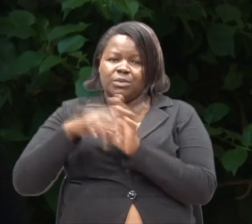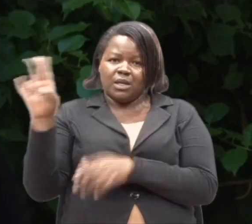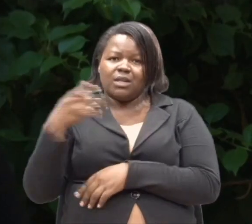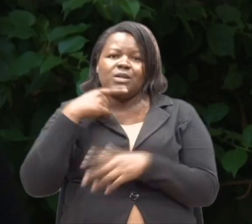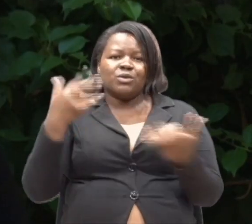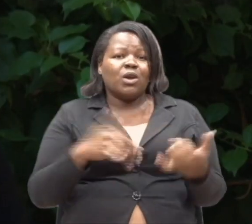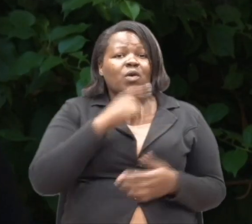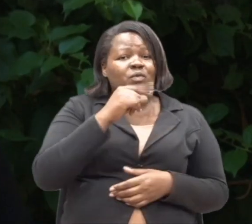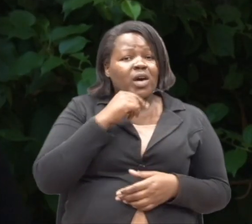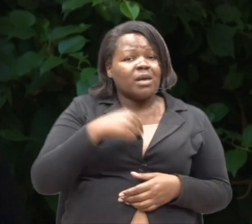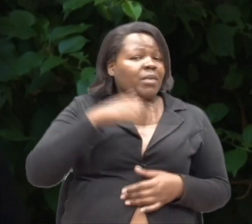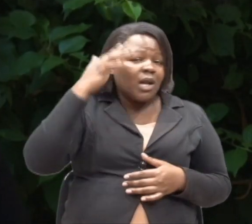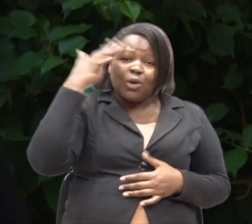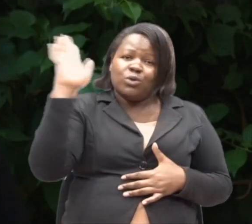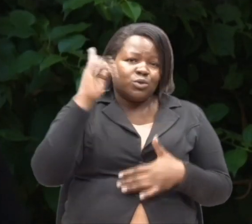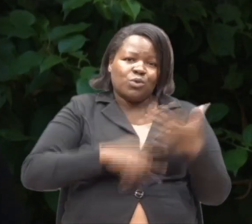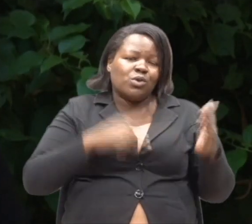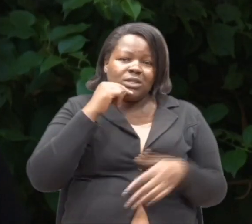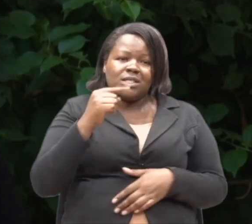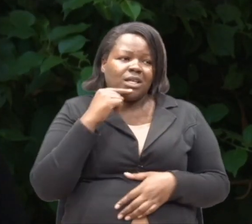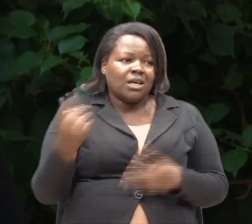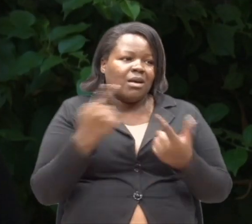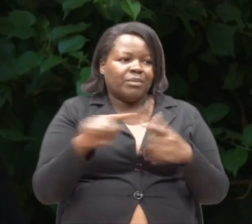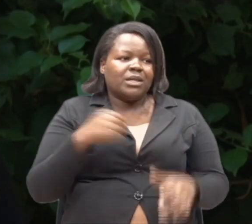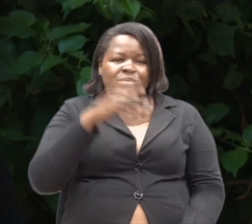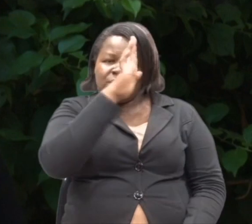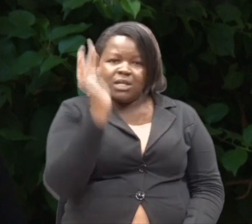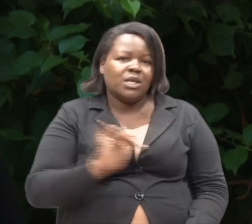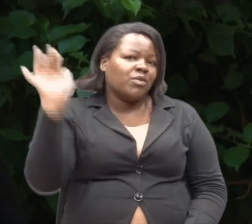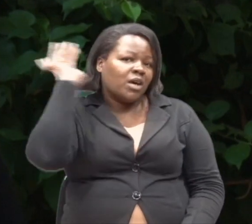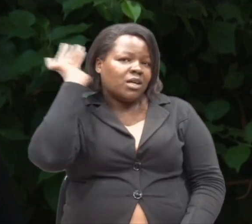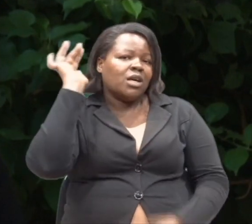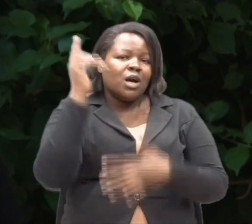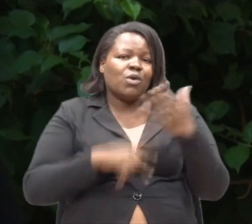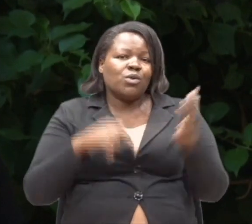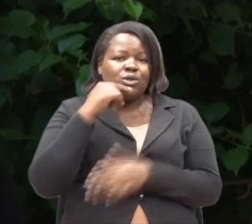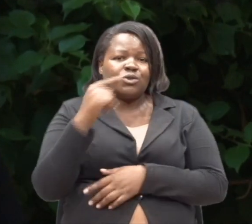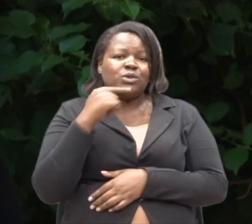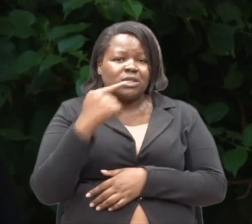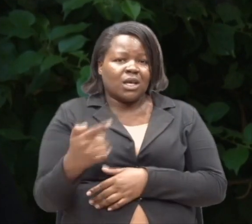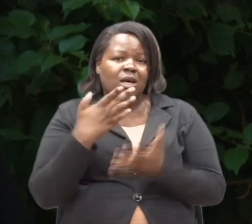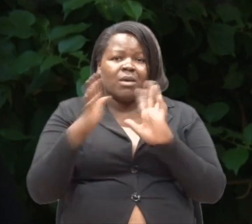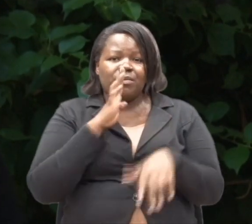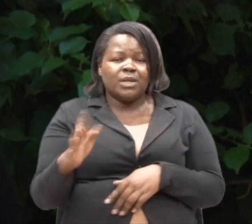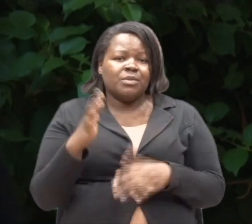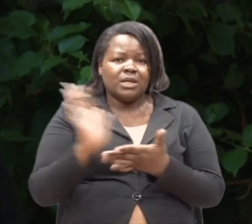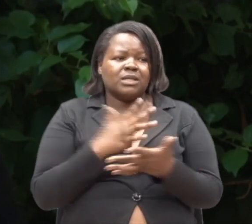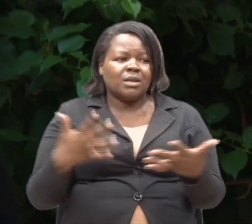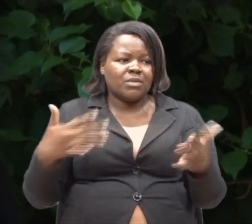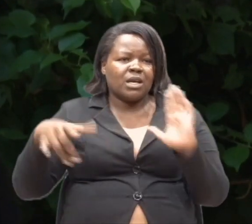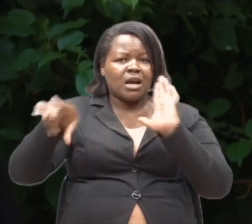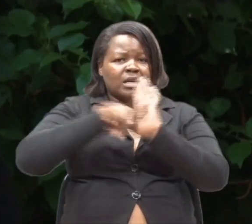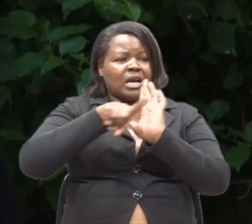babagu sijui chenye alikuwa nasema, lakini sikuwa sikia nasema kitu kiko ka